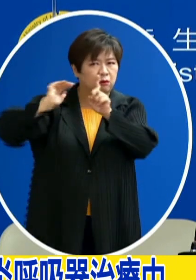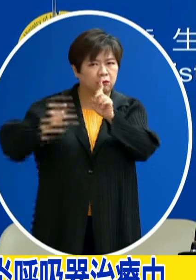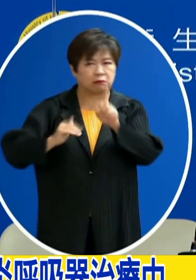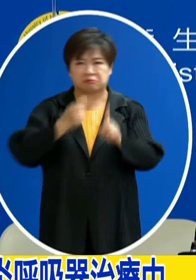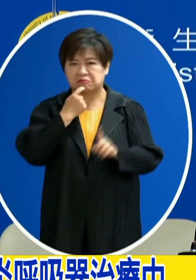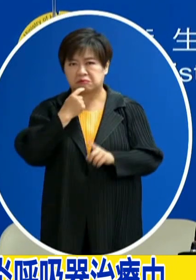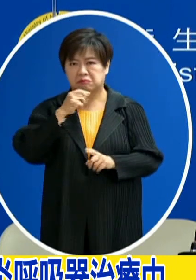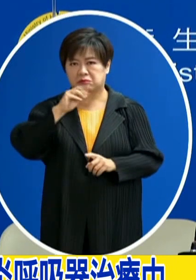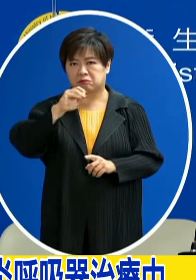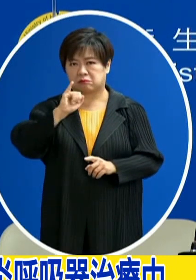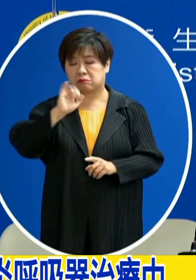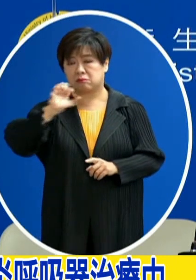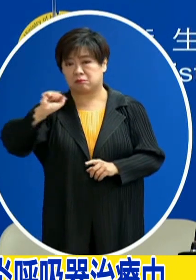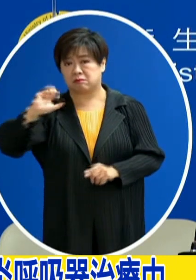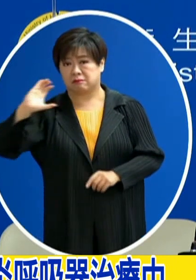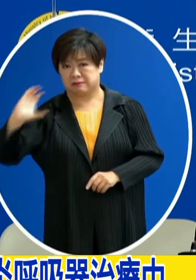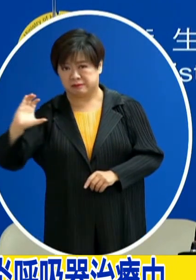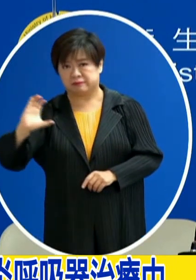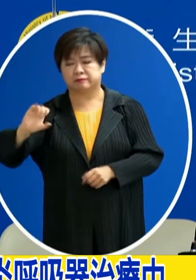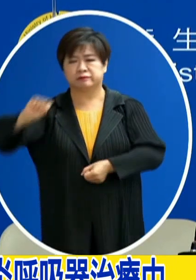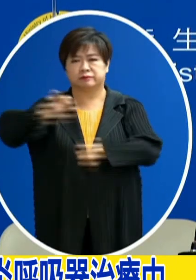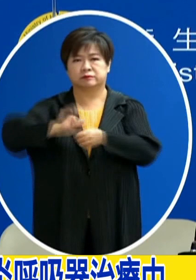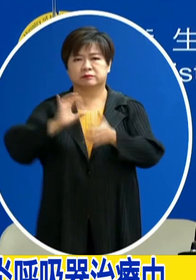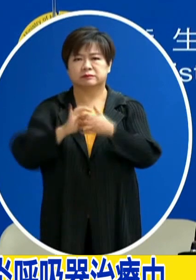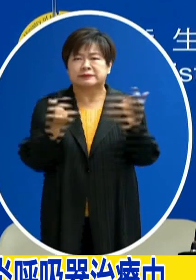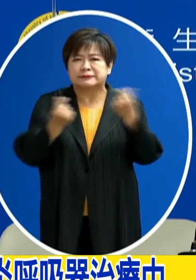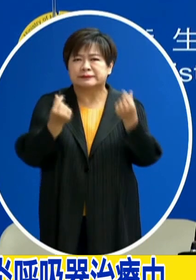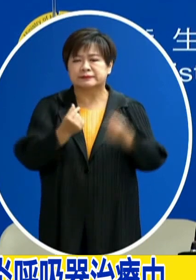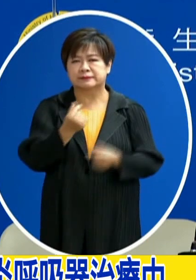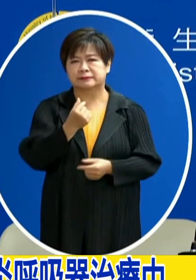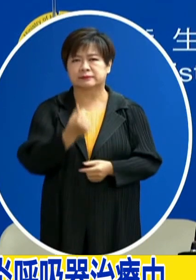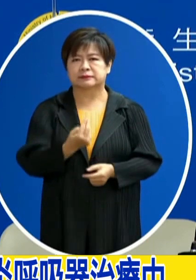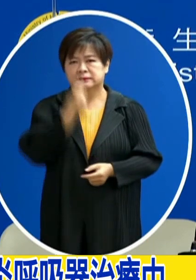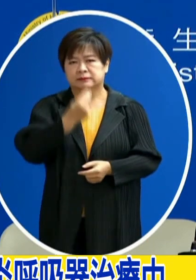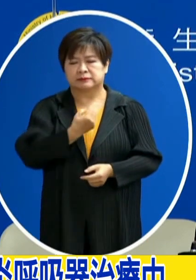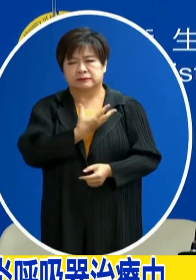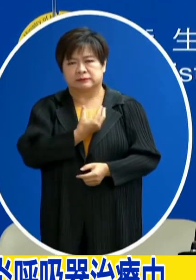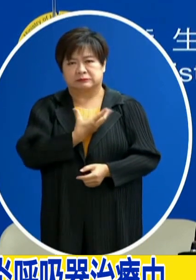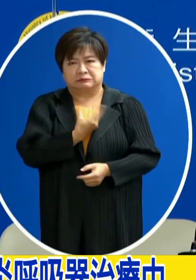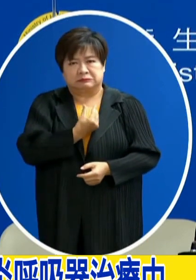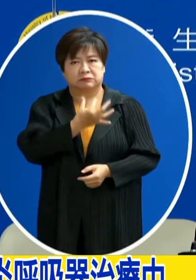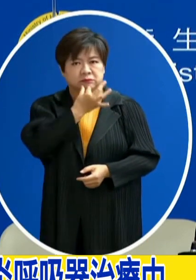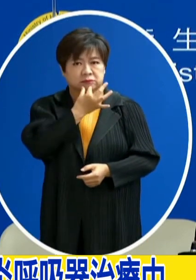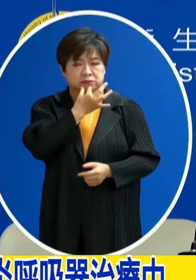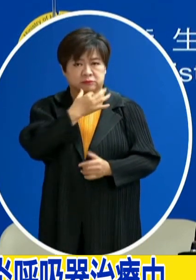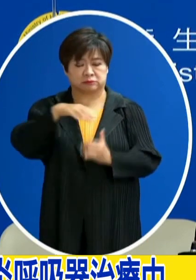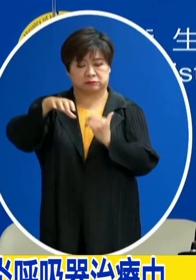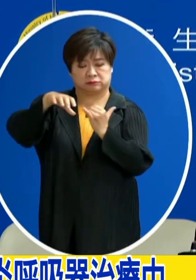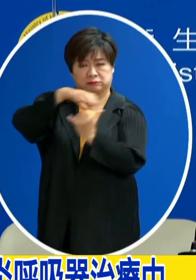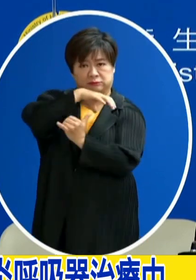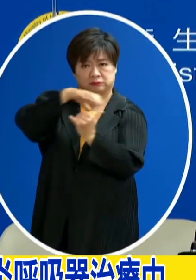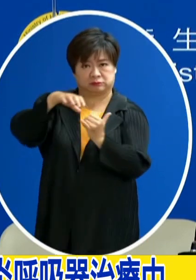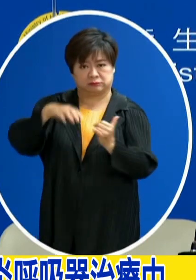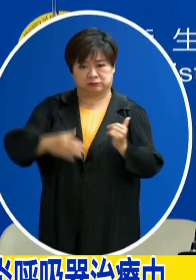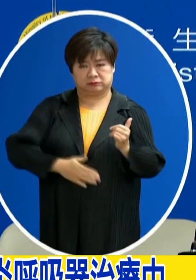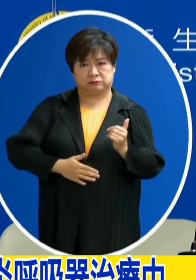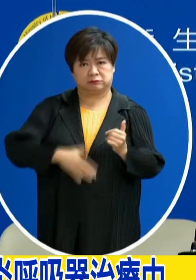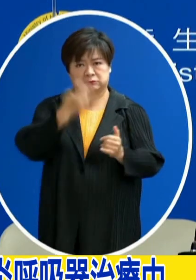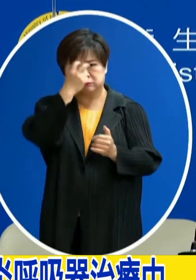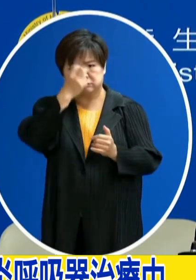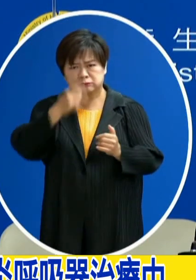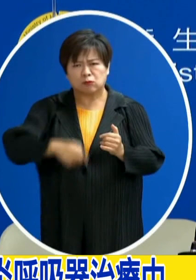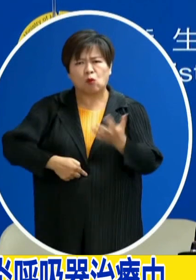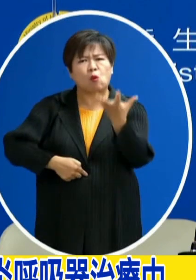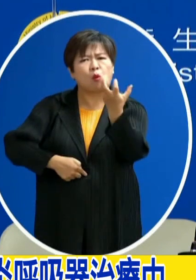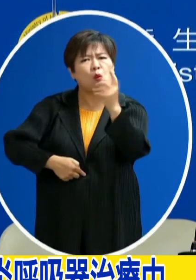懷疑是miss C 有出現一些類似休克的一些症狀那經過腹部電腦斷層的檢查 也有發現他的腹痛